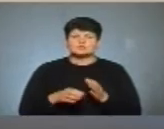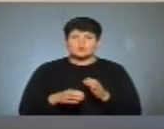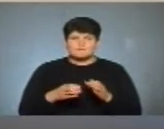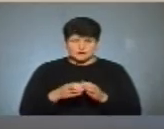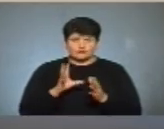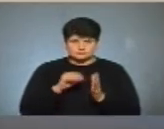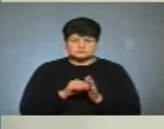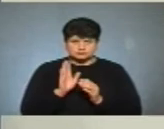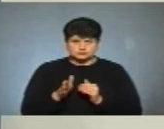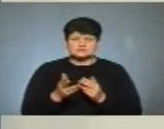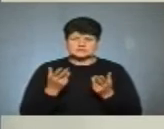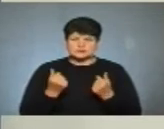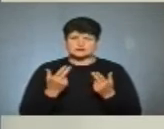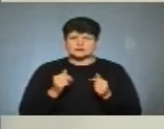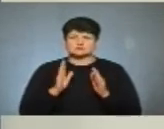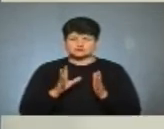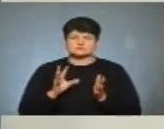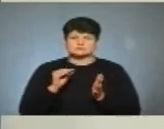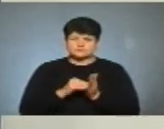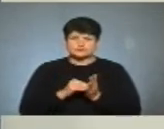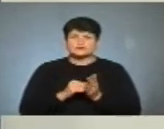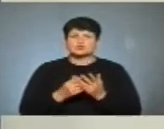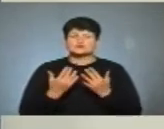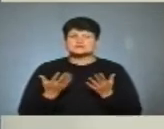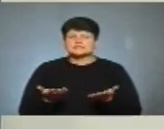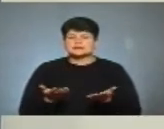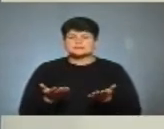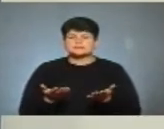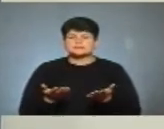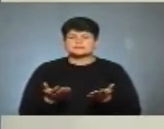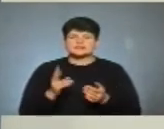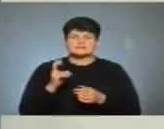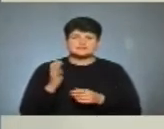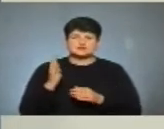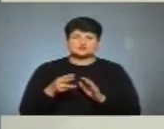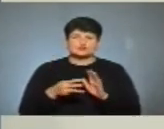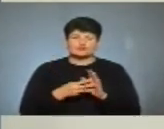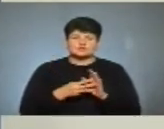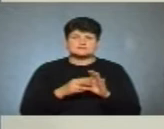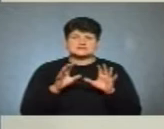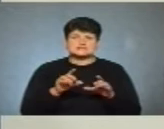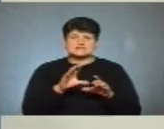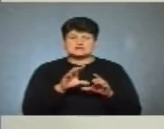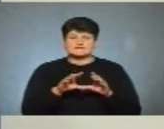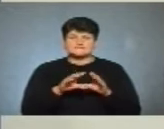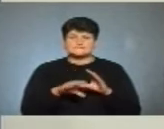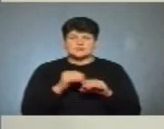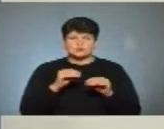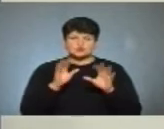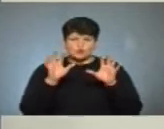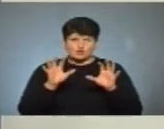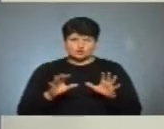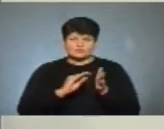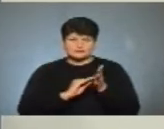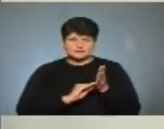зараховано? Звичайно, так. Він буде зарахований, оскільки в 248-й статті Виборчого кодексу чітко вказано, що виборець має